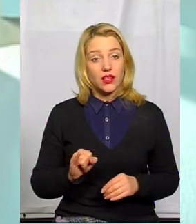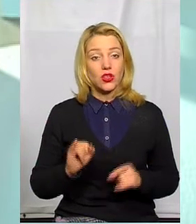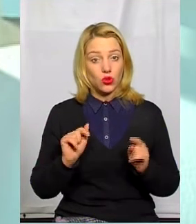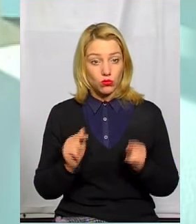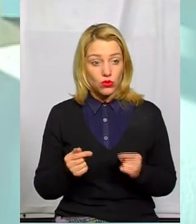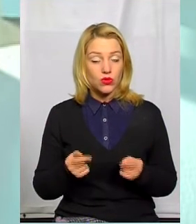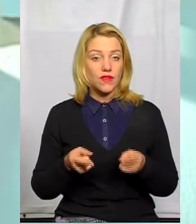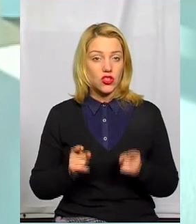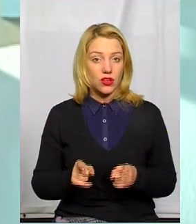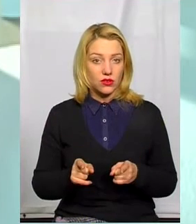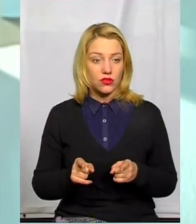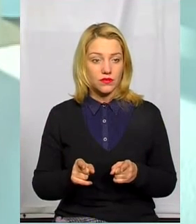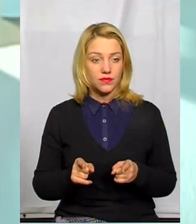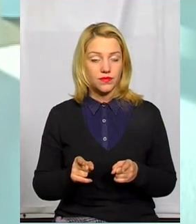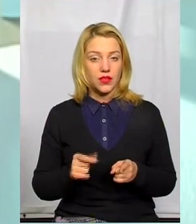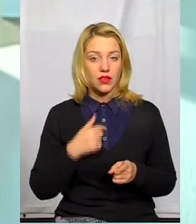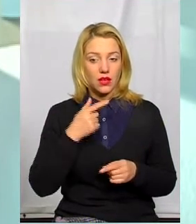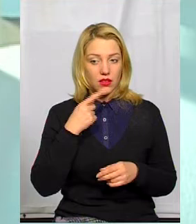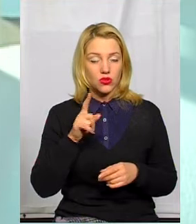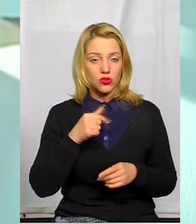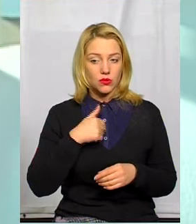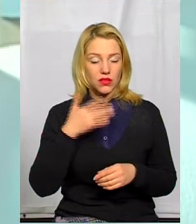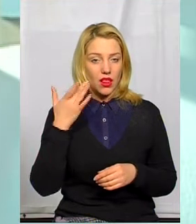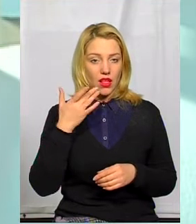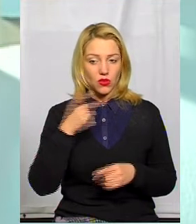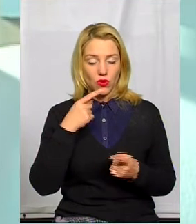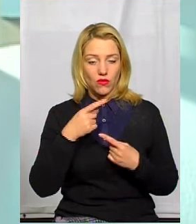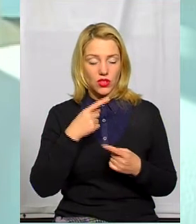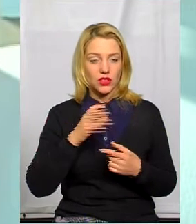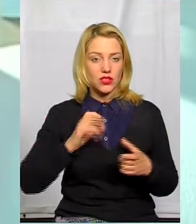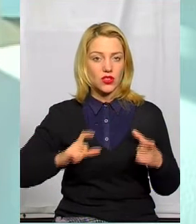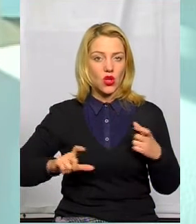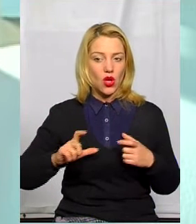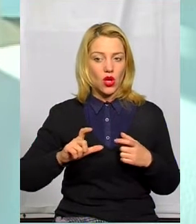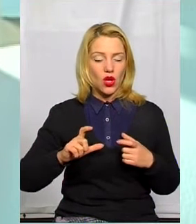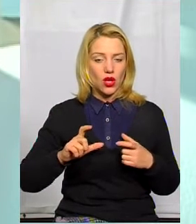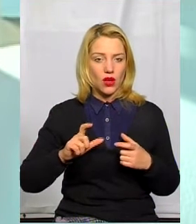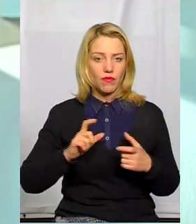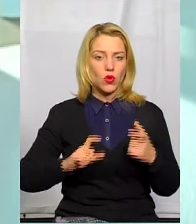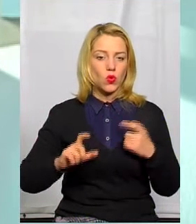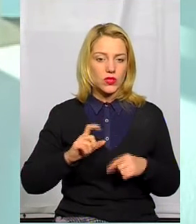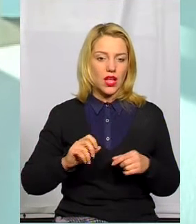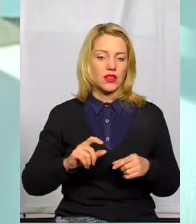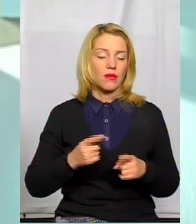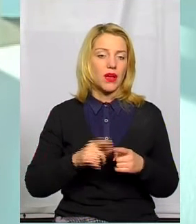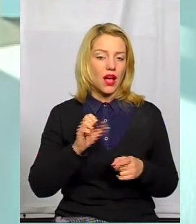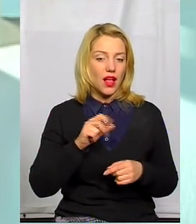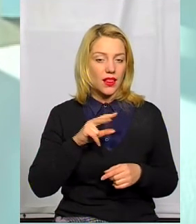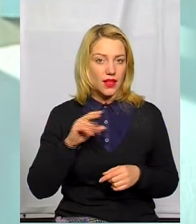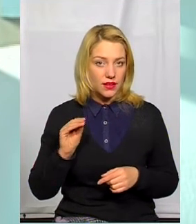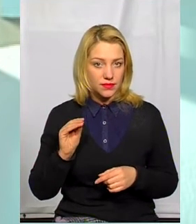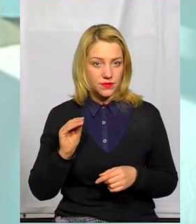тому, звичайно, я ж кажу, що мені легко говорити про це з курсантами, з студентами, але,